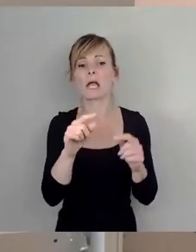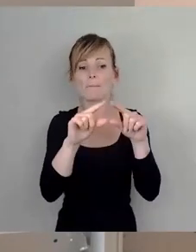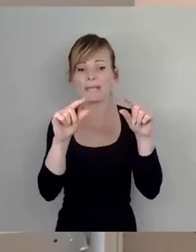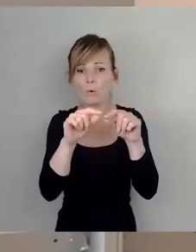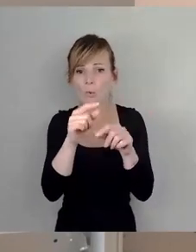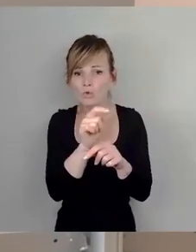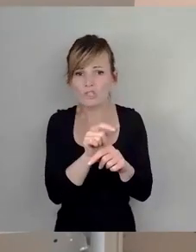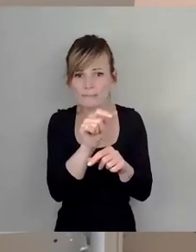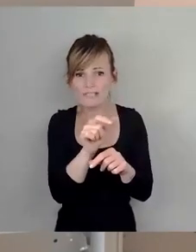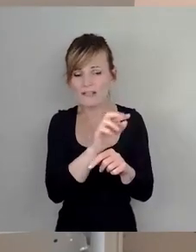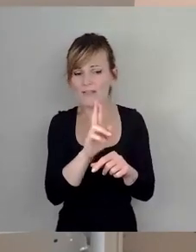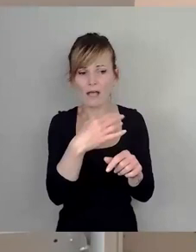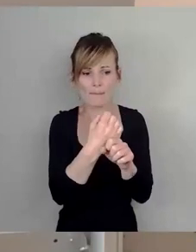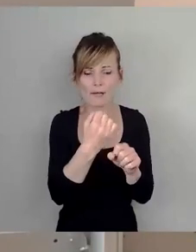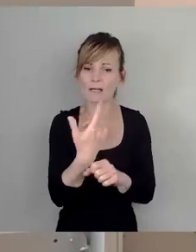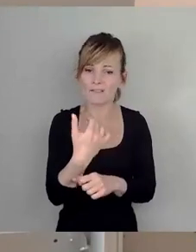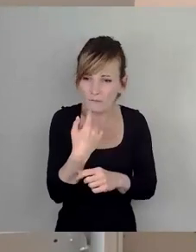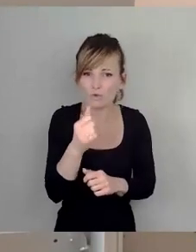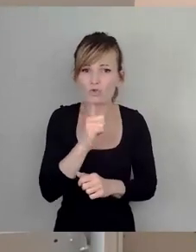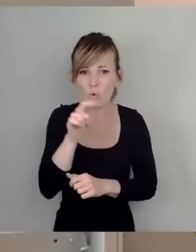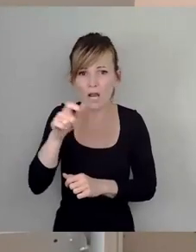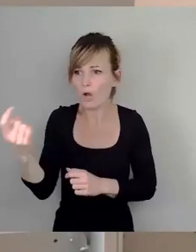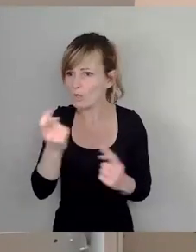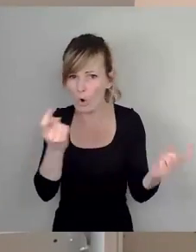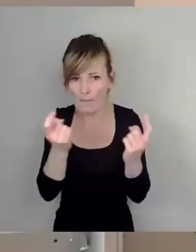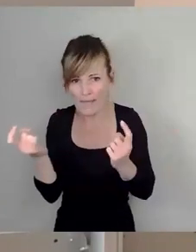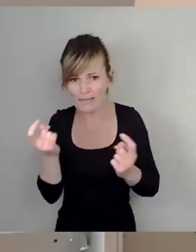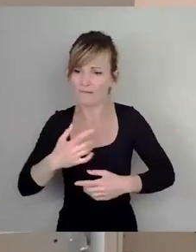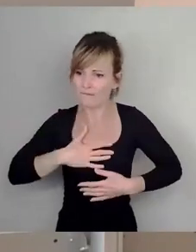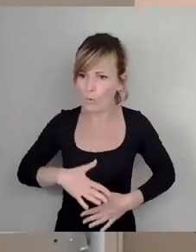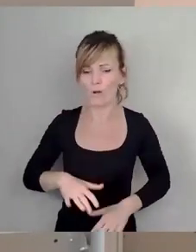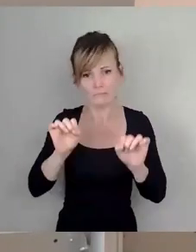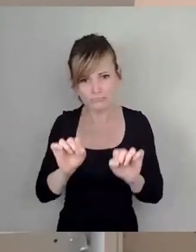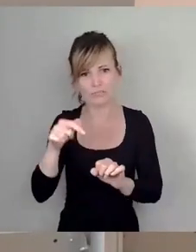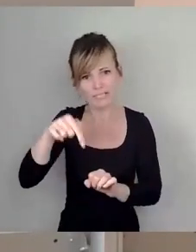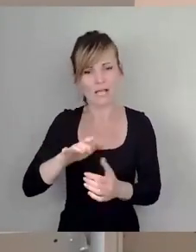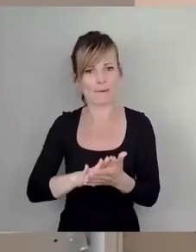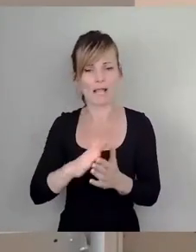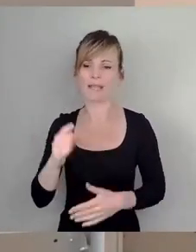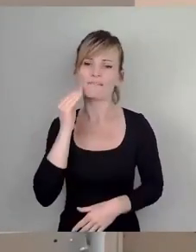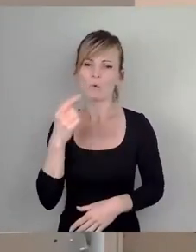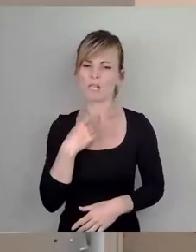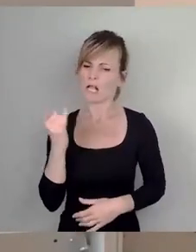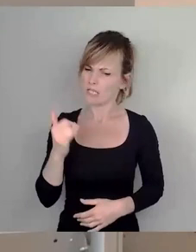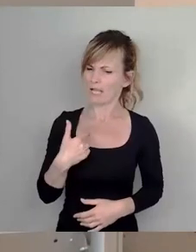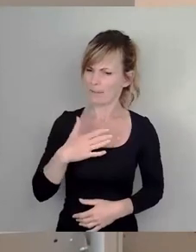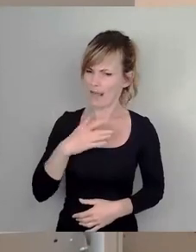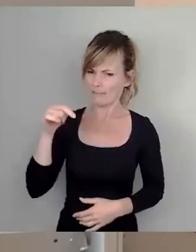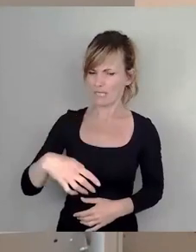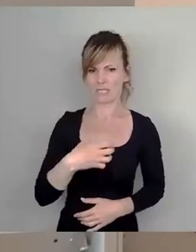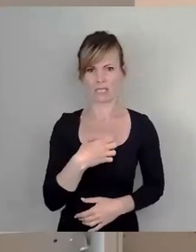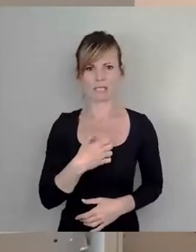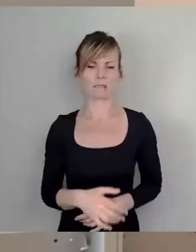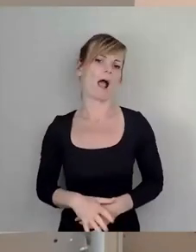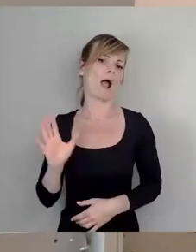Leute hier hinkommen und sich wohlfühlen. Wir wollen doch, Menschen in Dresden wohnen und sagen, jo, ich bleibe hier und nicht, ach Mensch,